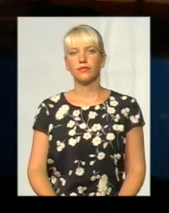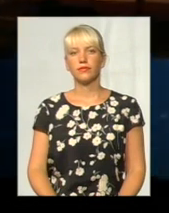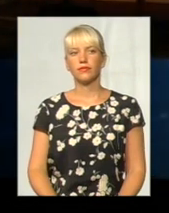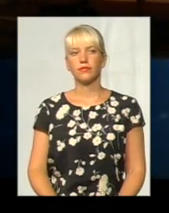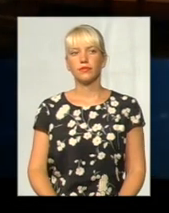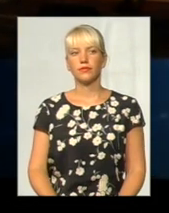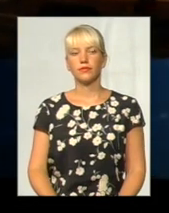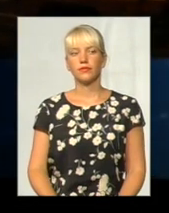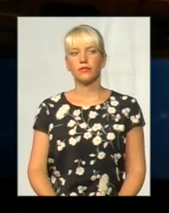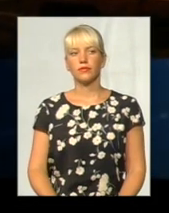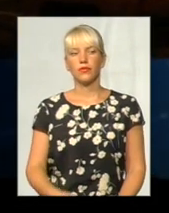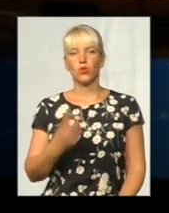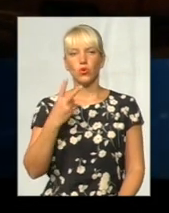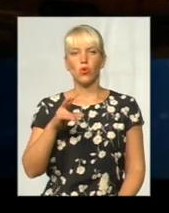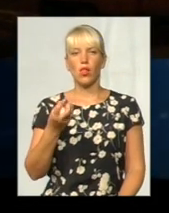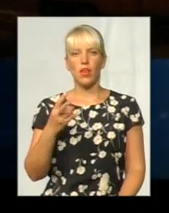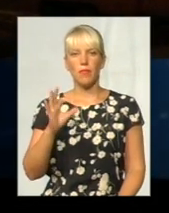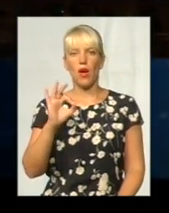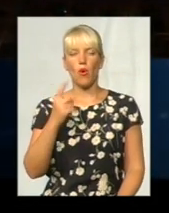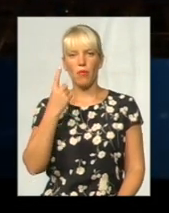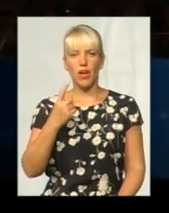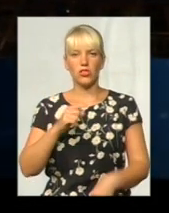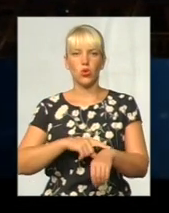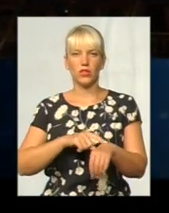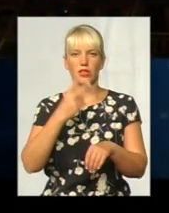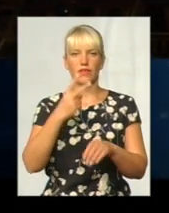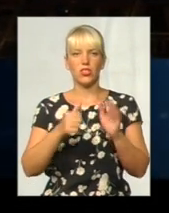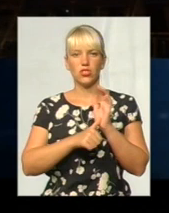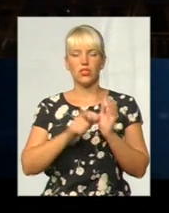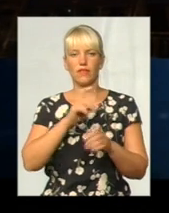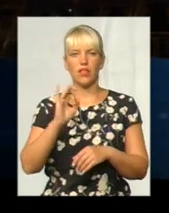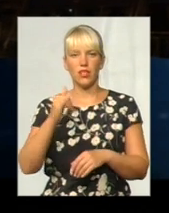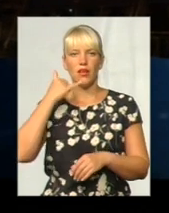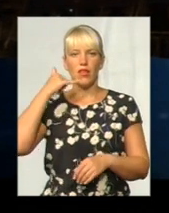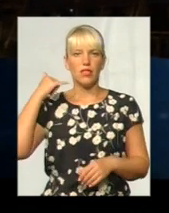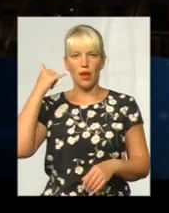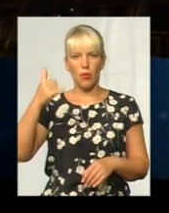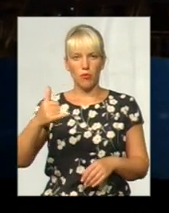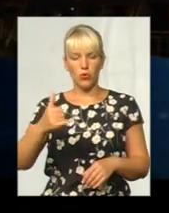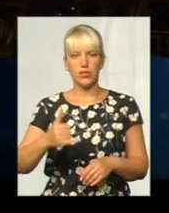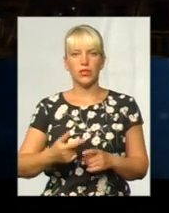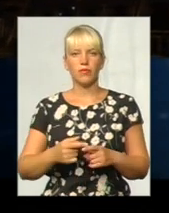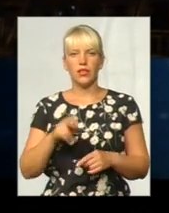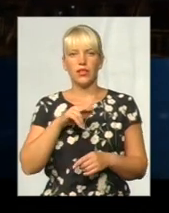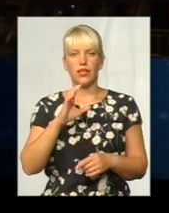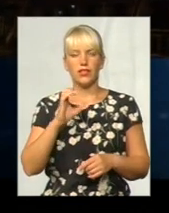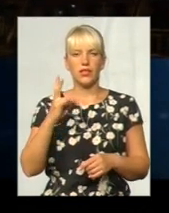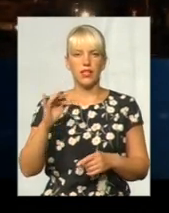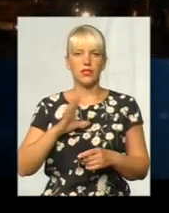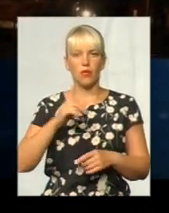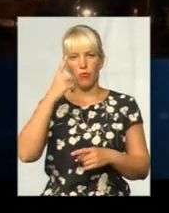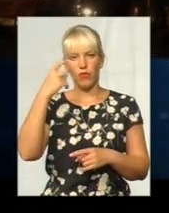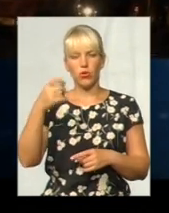Друге липня о першій годині 26 хвилин на пункт зв'язку противно-координаційного центру ТСНС Хмельниччини надійшло